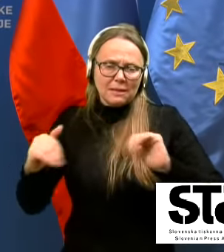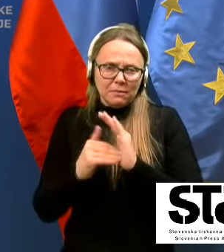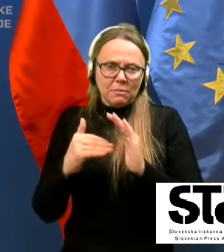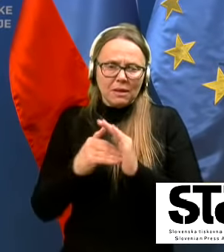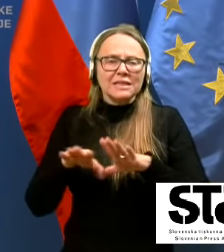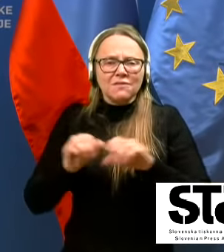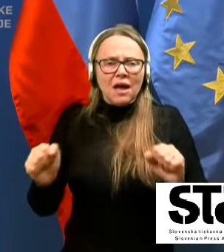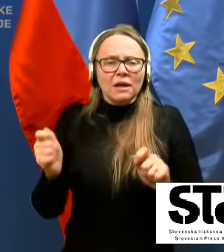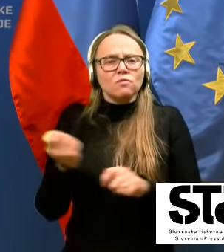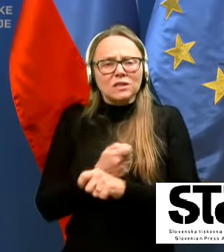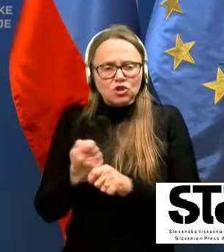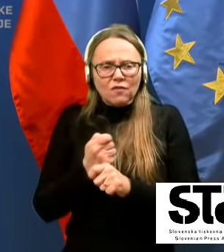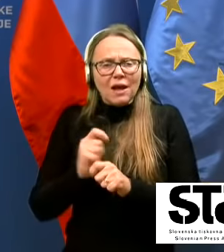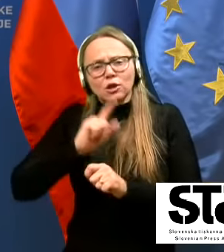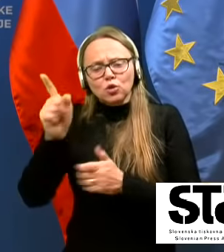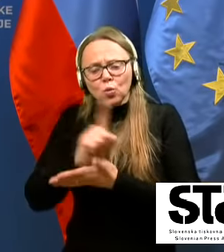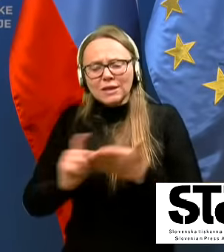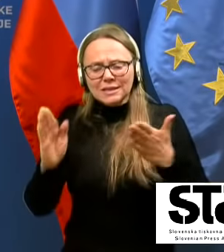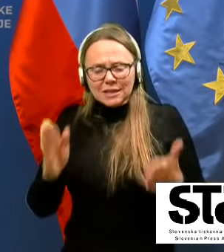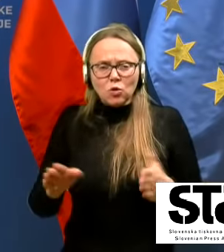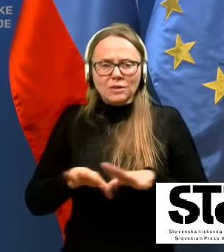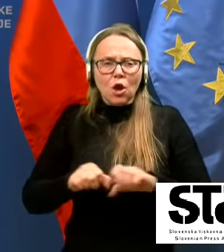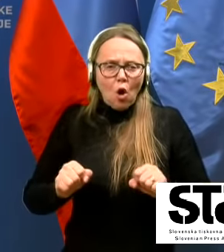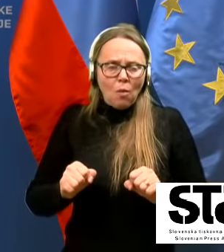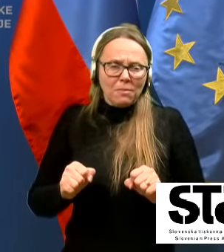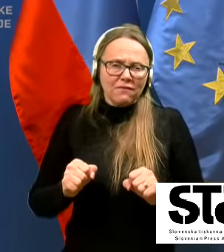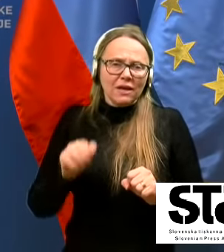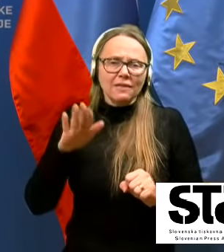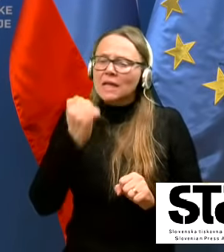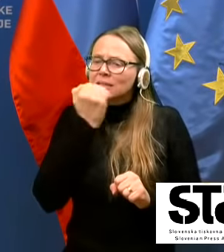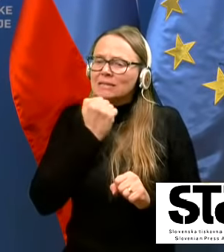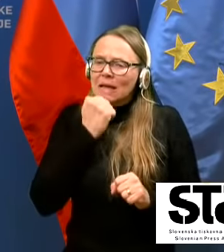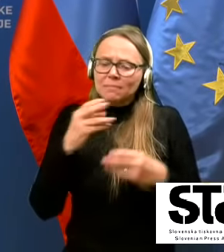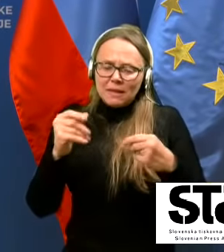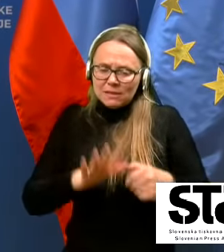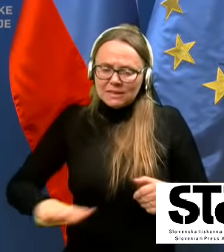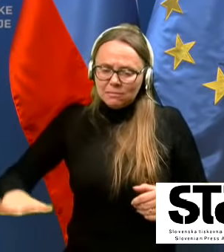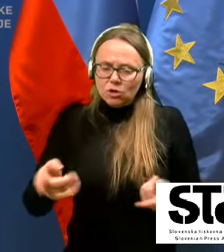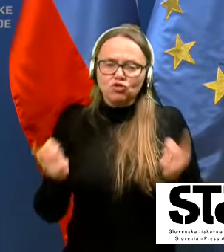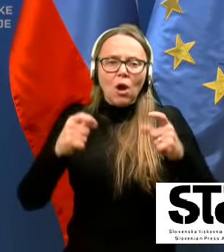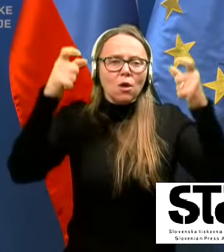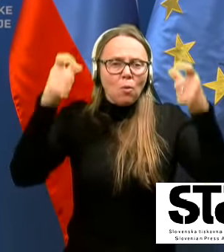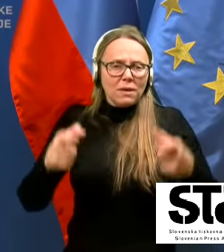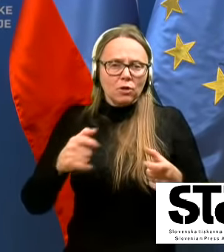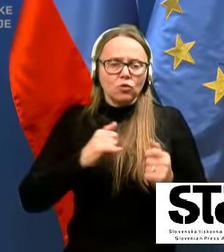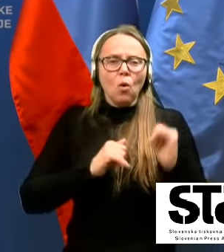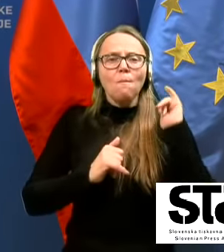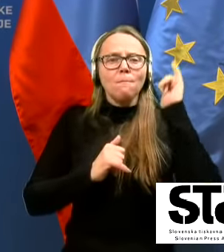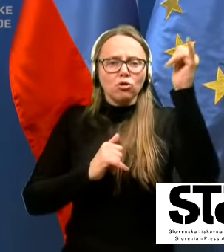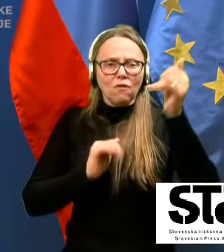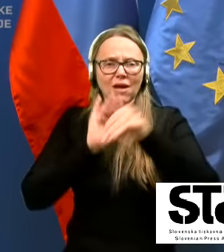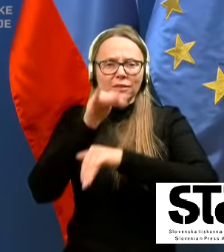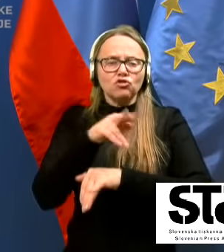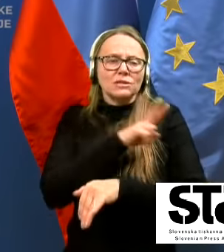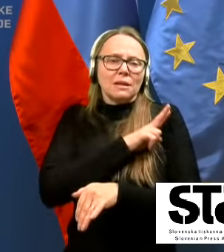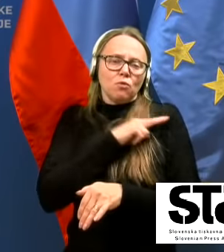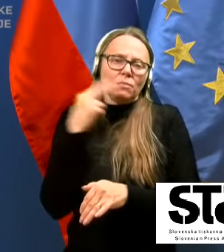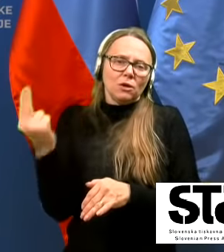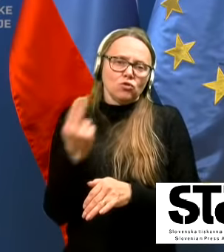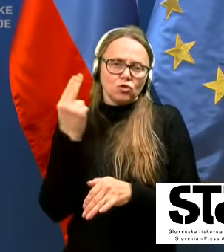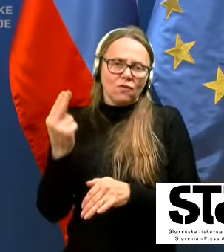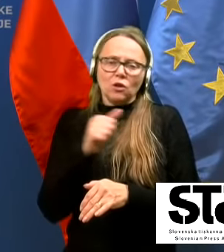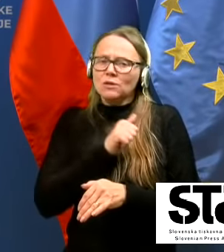drugih sezonskih upravil na zasebnem zemlišču ali objektu, potovanje čez Republiko Slovenijo v